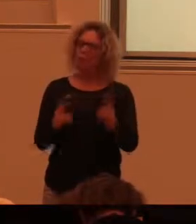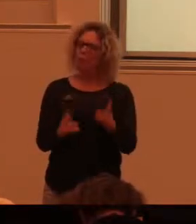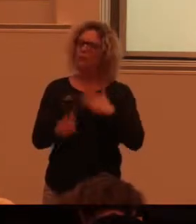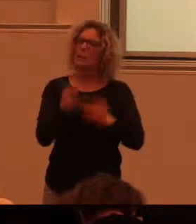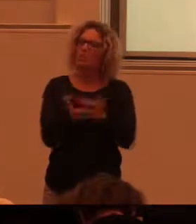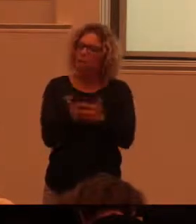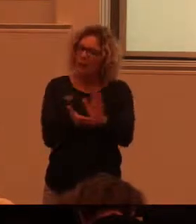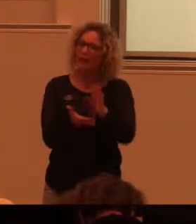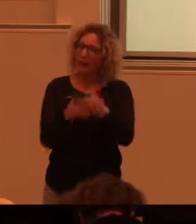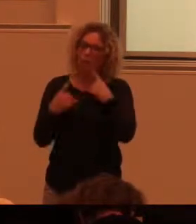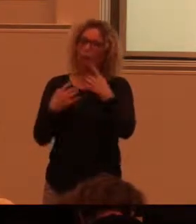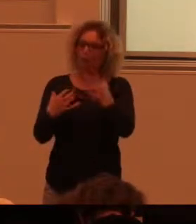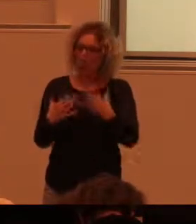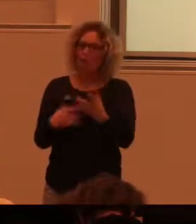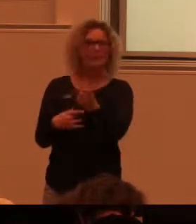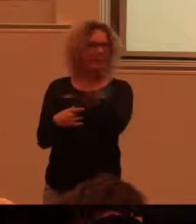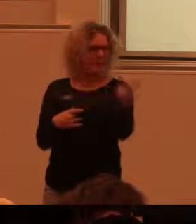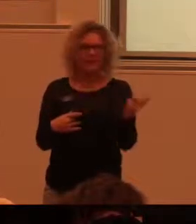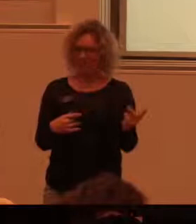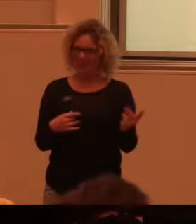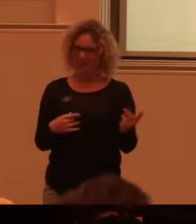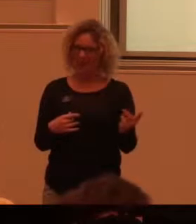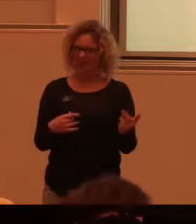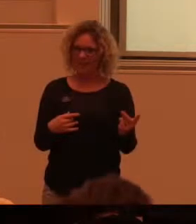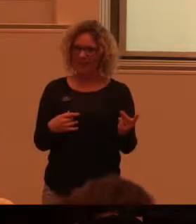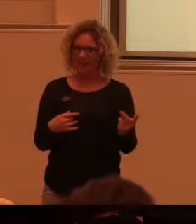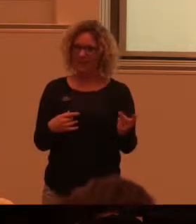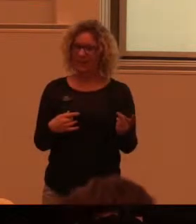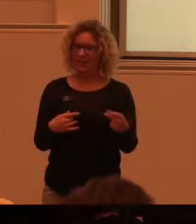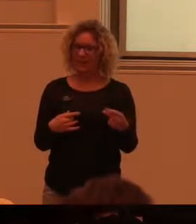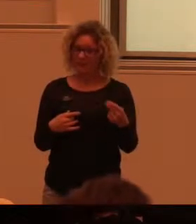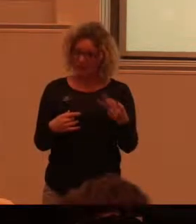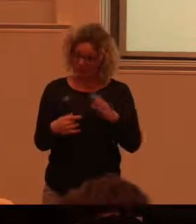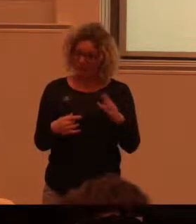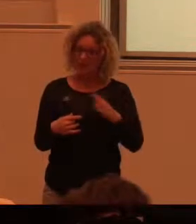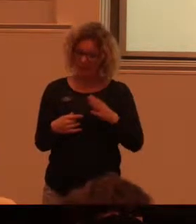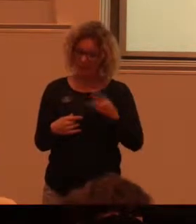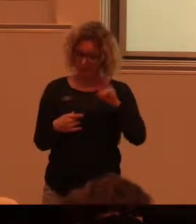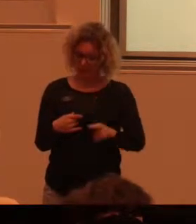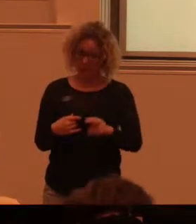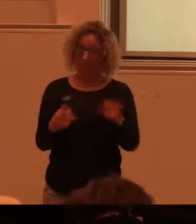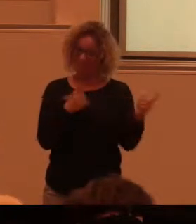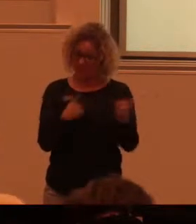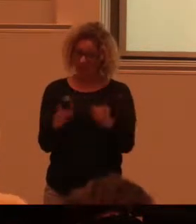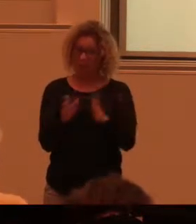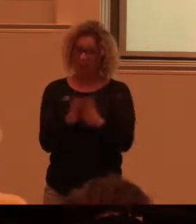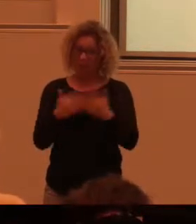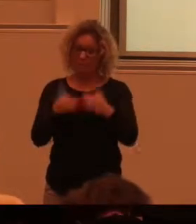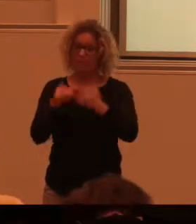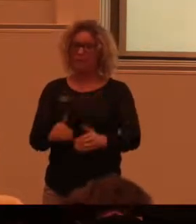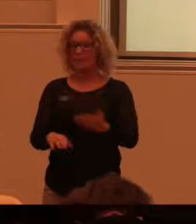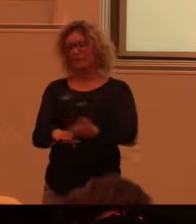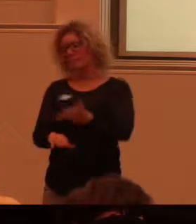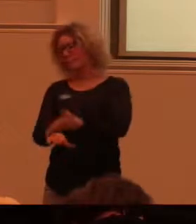berätta för alla om att det faktiskt har funnits personer med fänktionsnedsättningar i